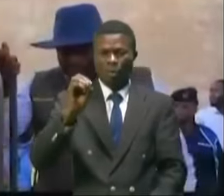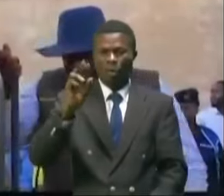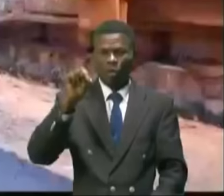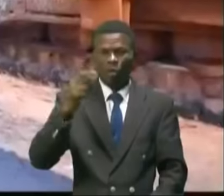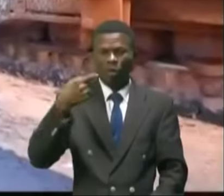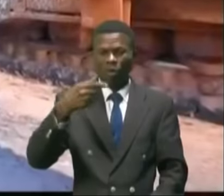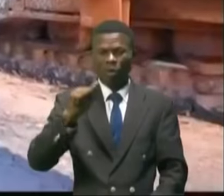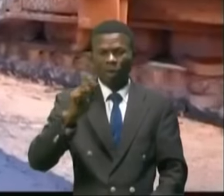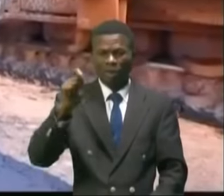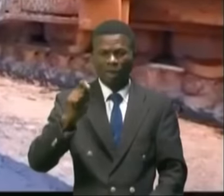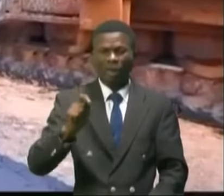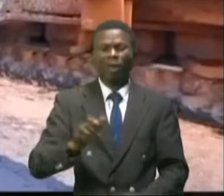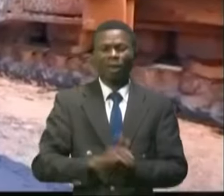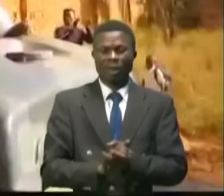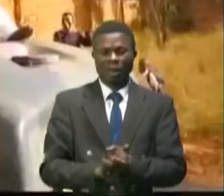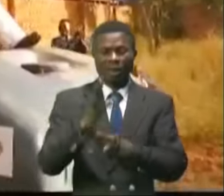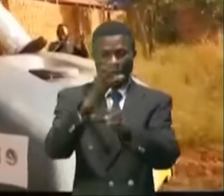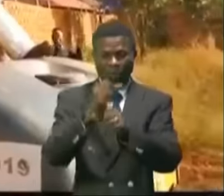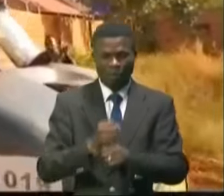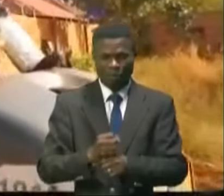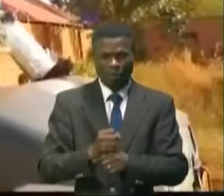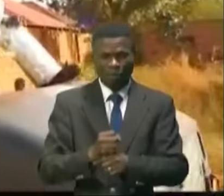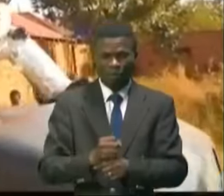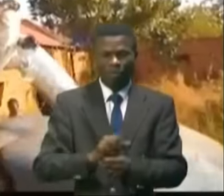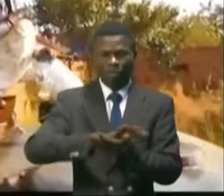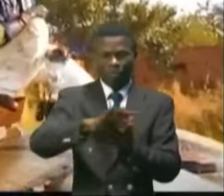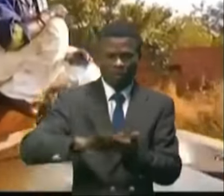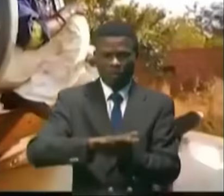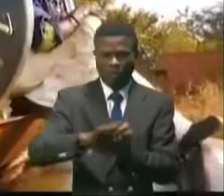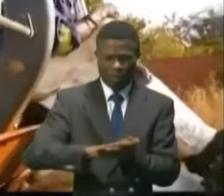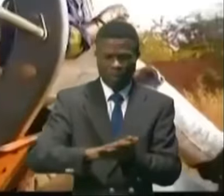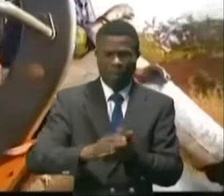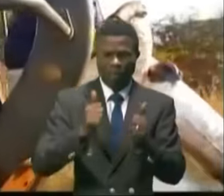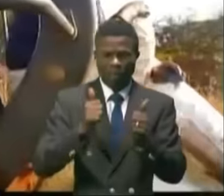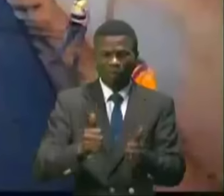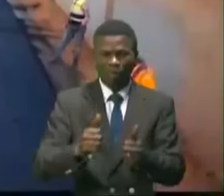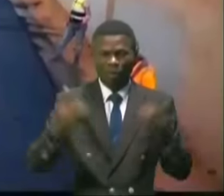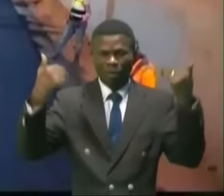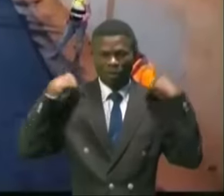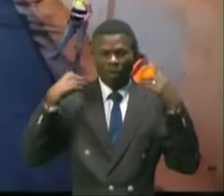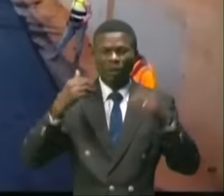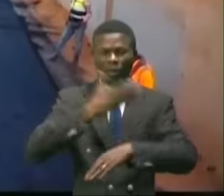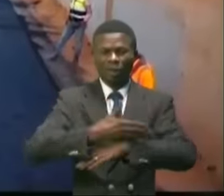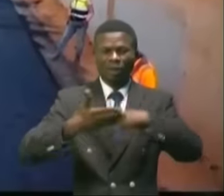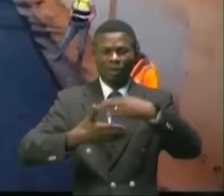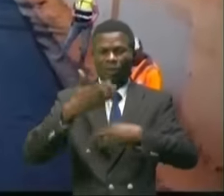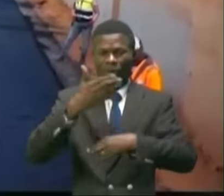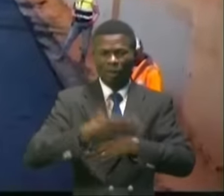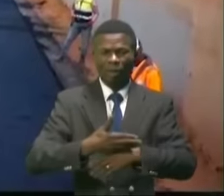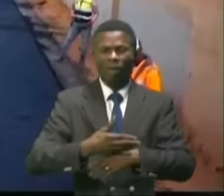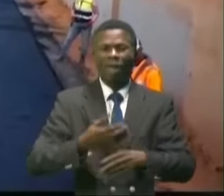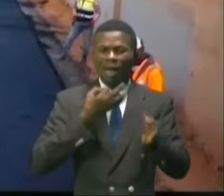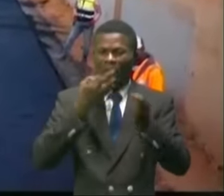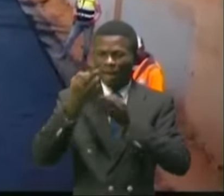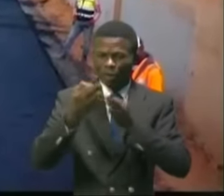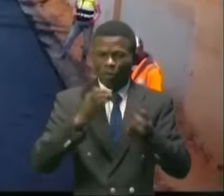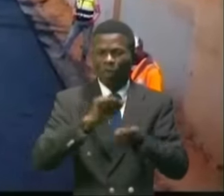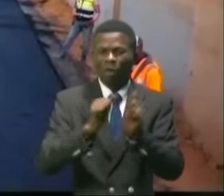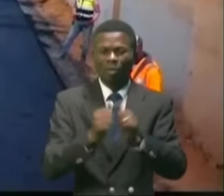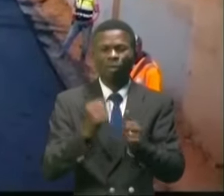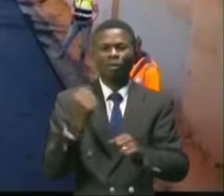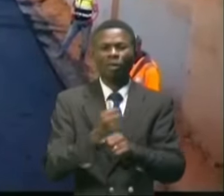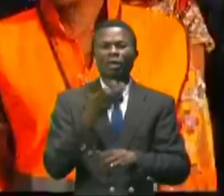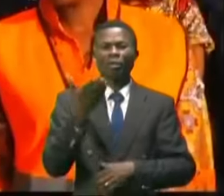quartier joli site, de recevoir la couche d'asphalte, le chef des chantiers donne la nature de ses